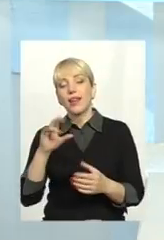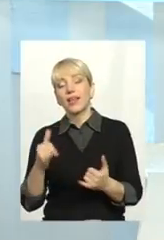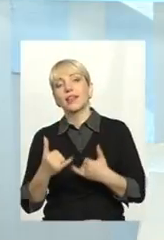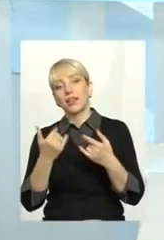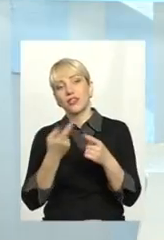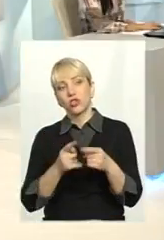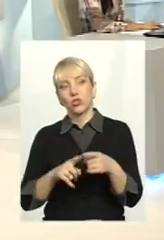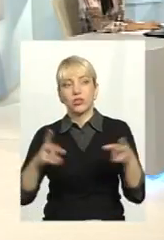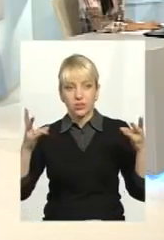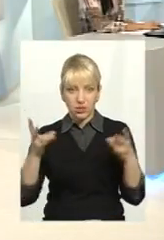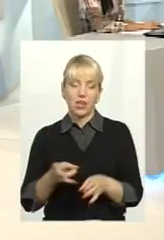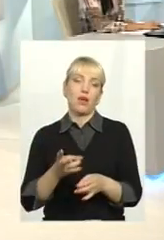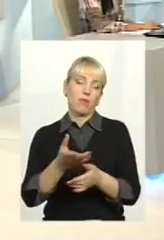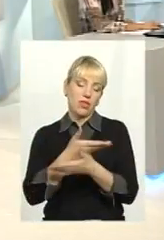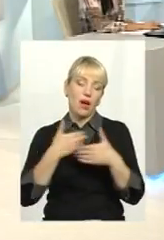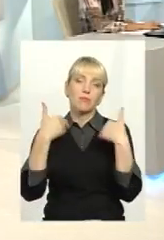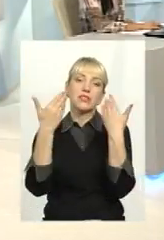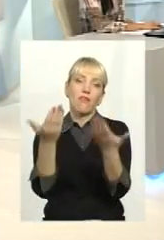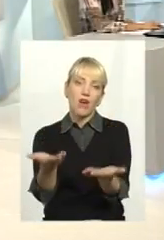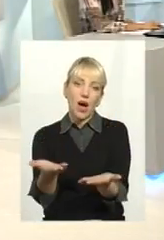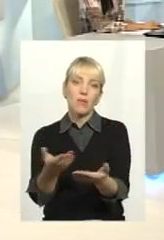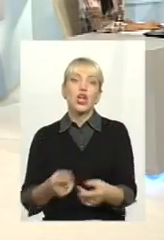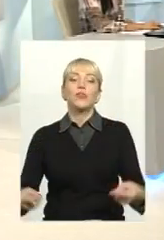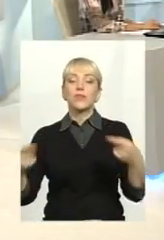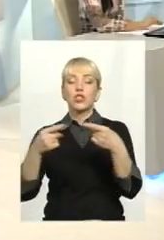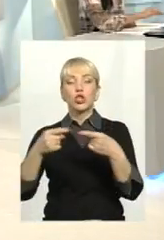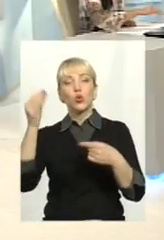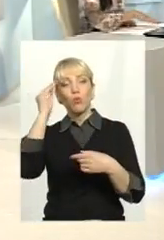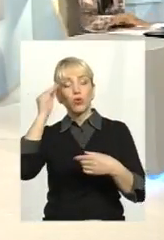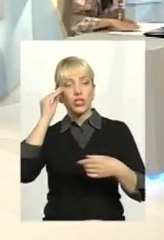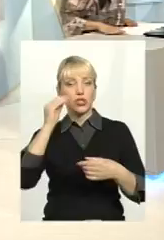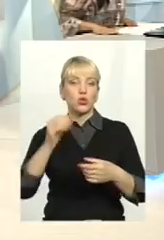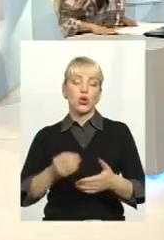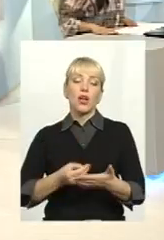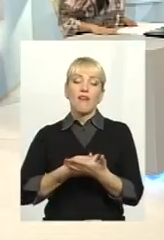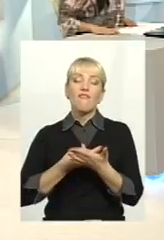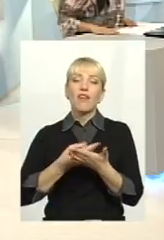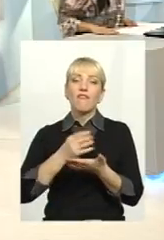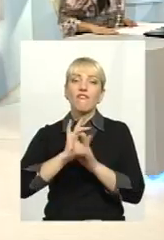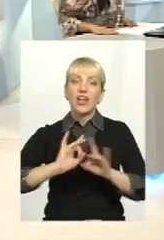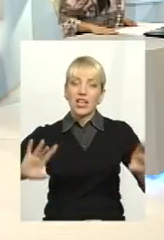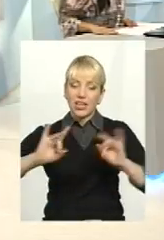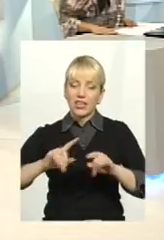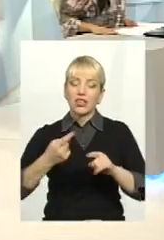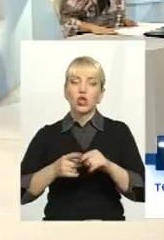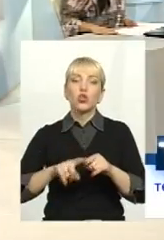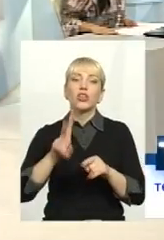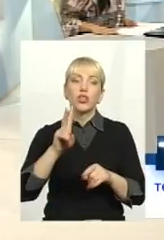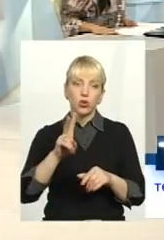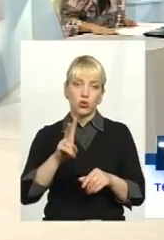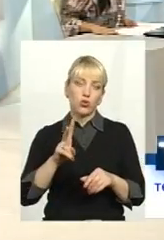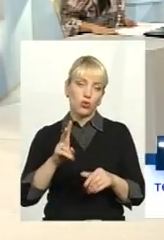треба... Ну треба нам з вами дуже чітко нашу позицію навчитися викладати до тих, хто дорвався до